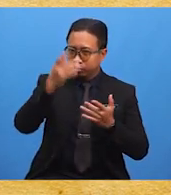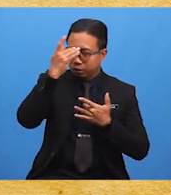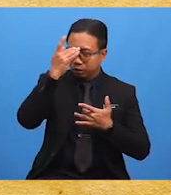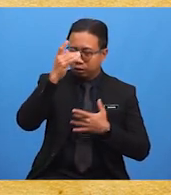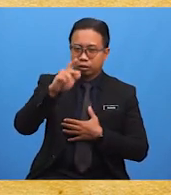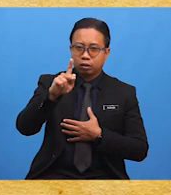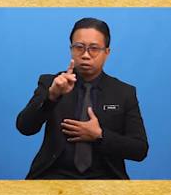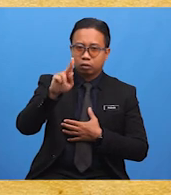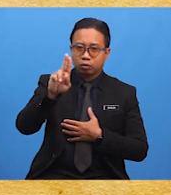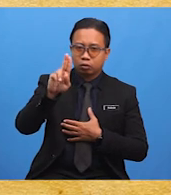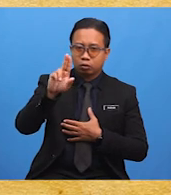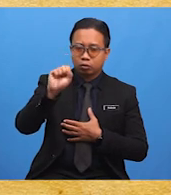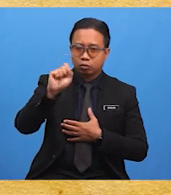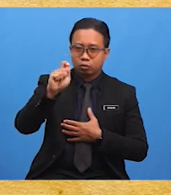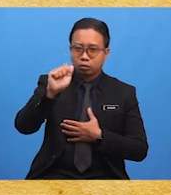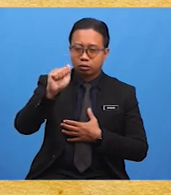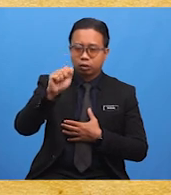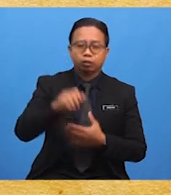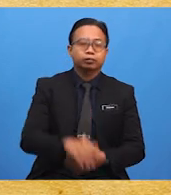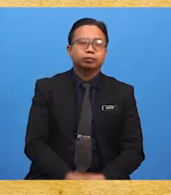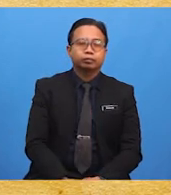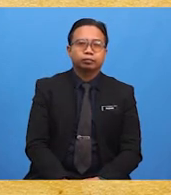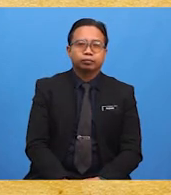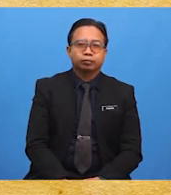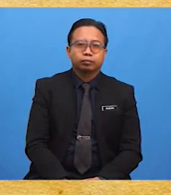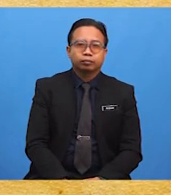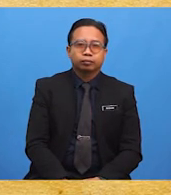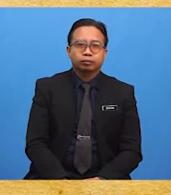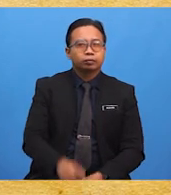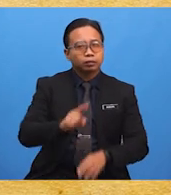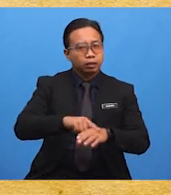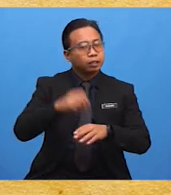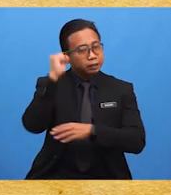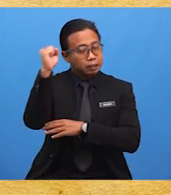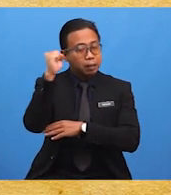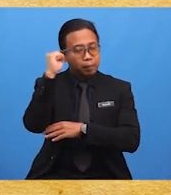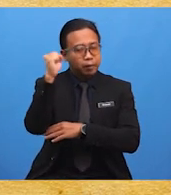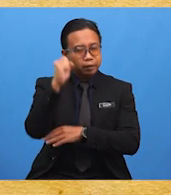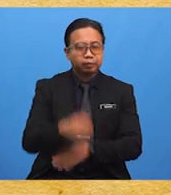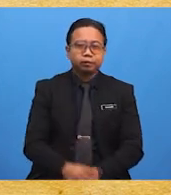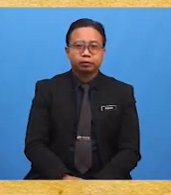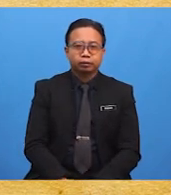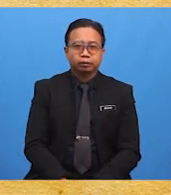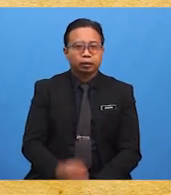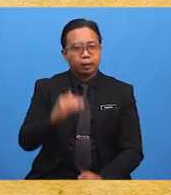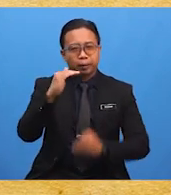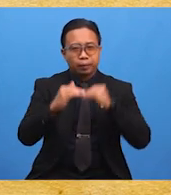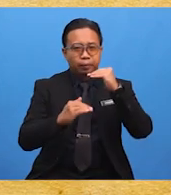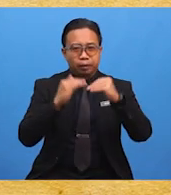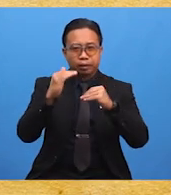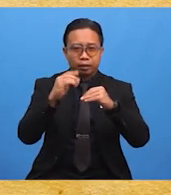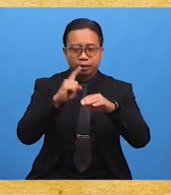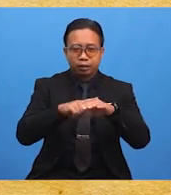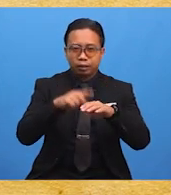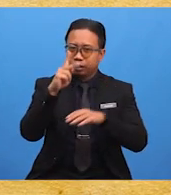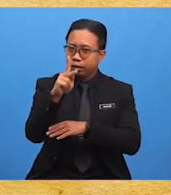di seluruh Borneo. Perkhidmatan kesihatan di Sabah pula memperlihatkan pembinaan hospital di